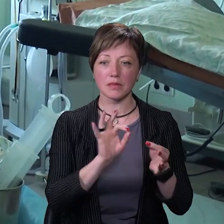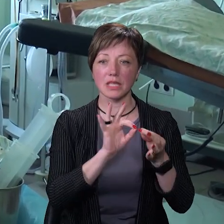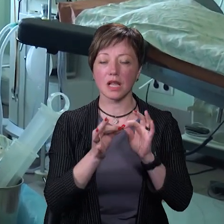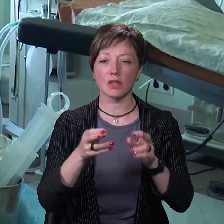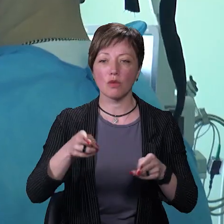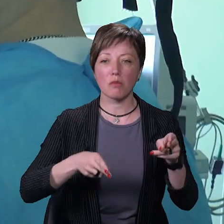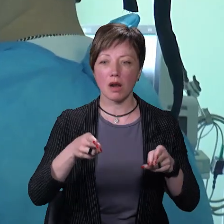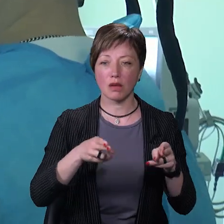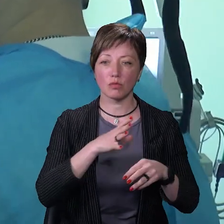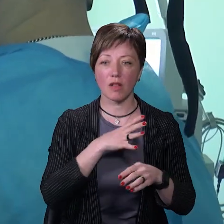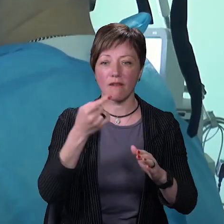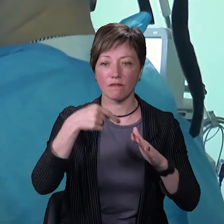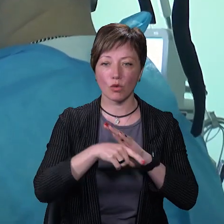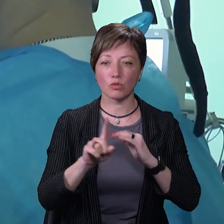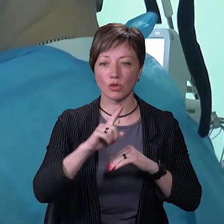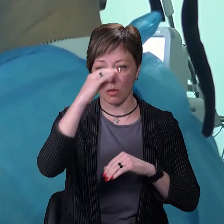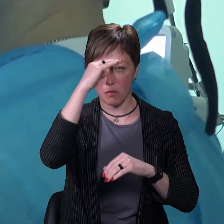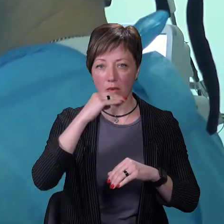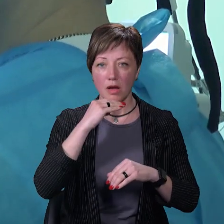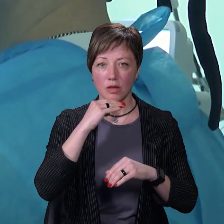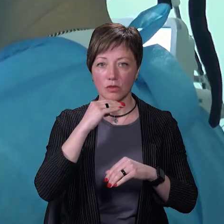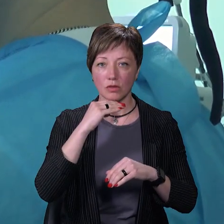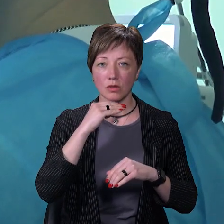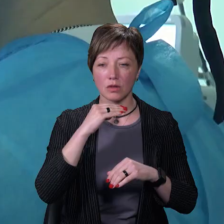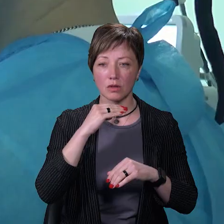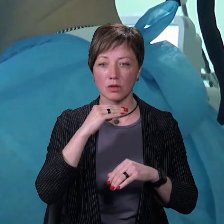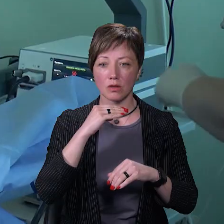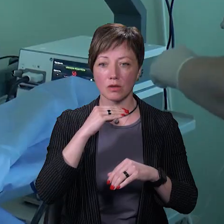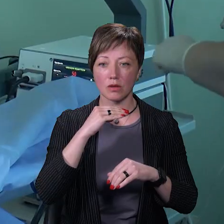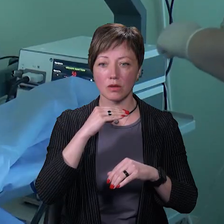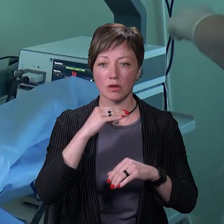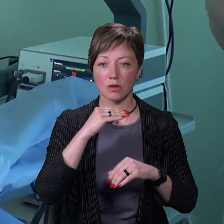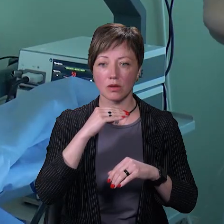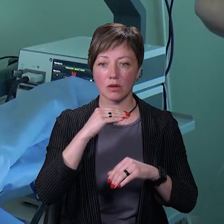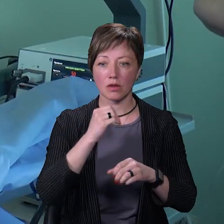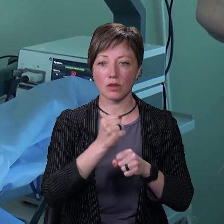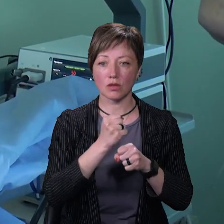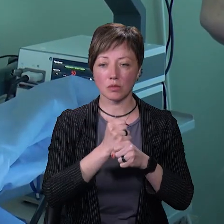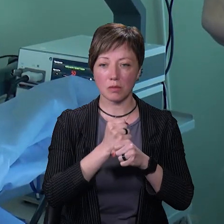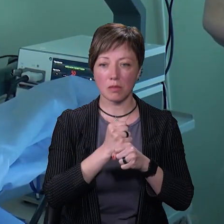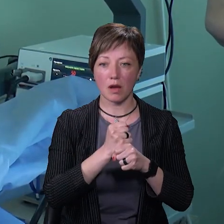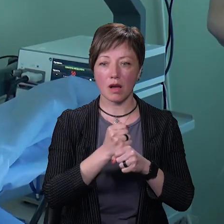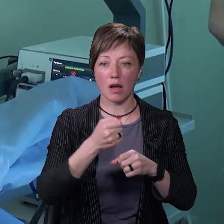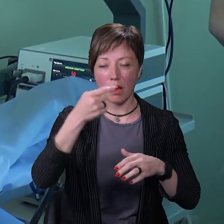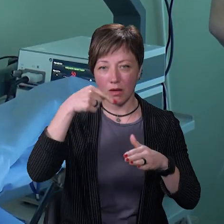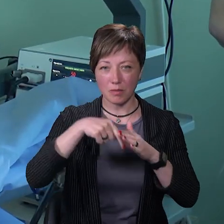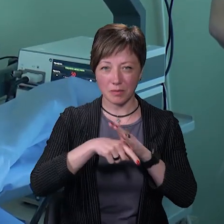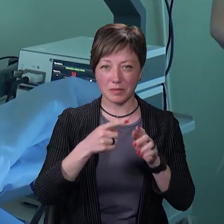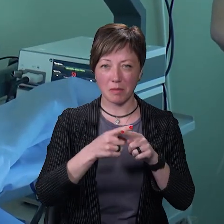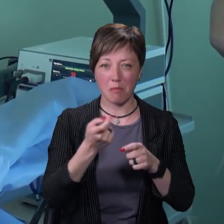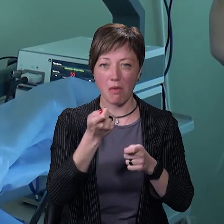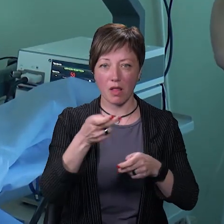операції була в тому, що батьковий забор проведений ретро-перетоноскопічно, малонавезеним шляхом